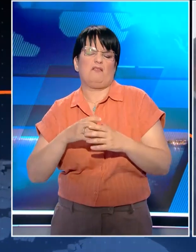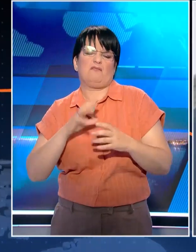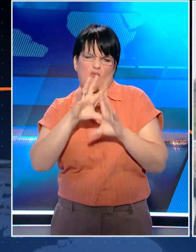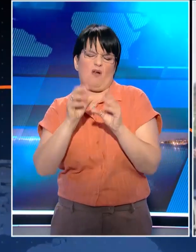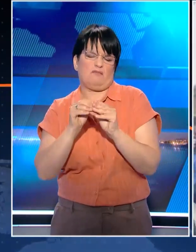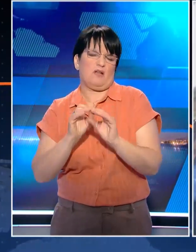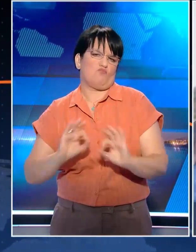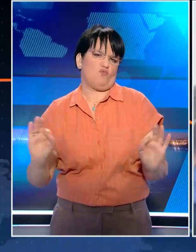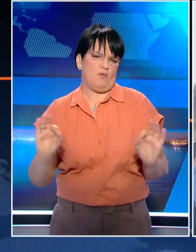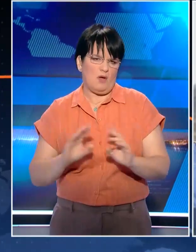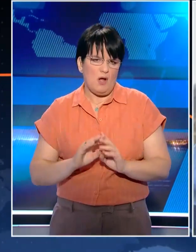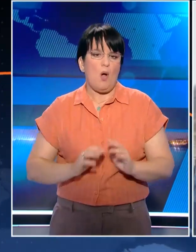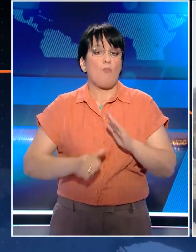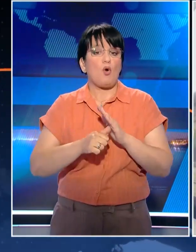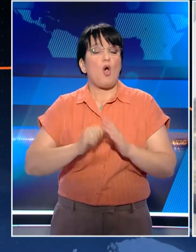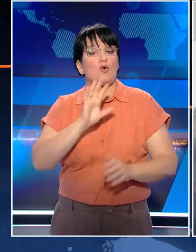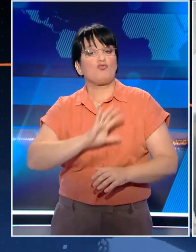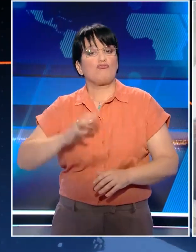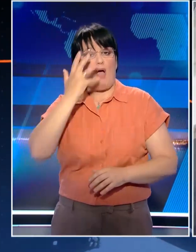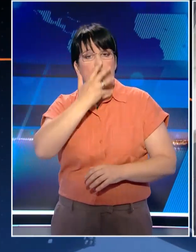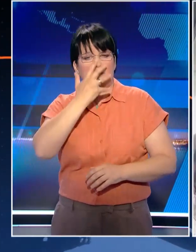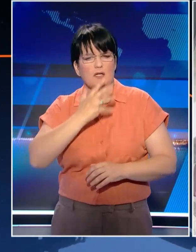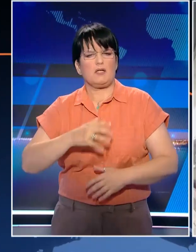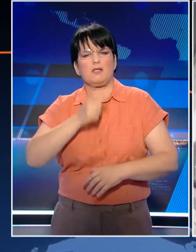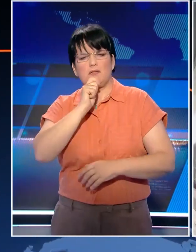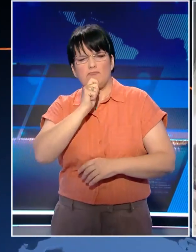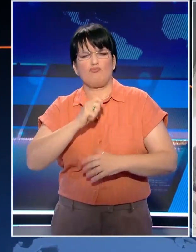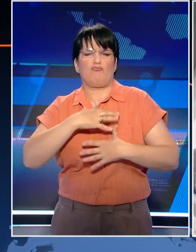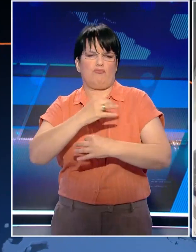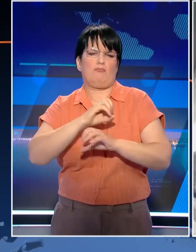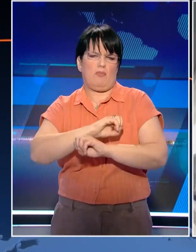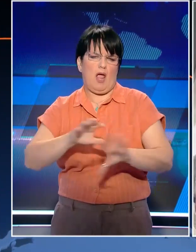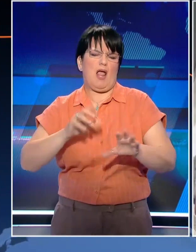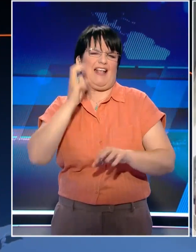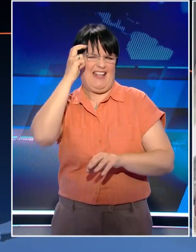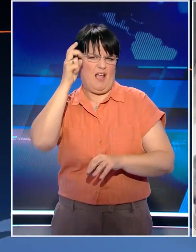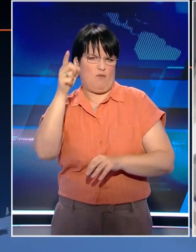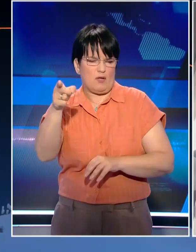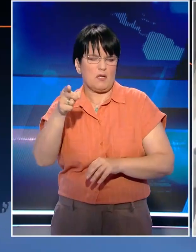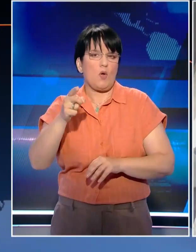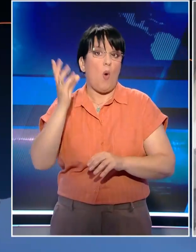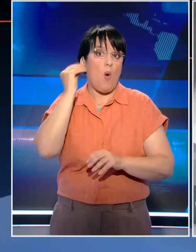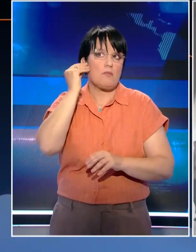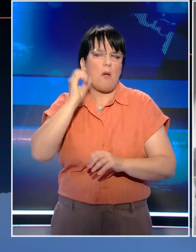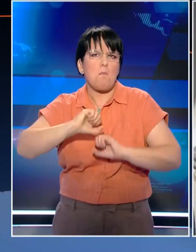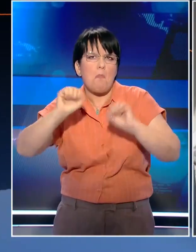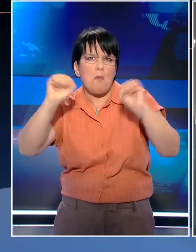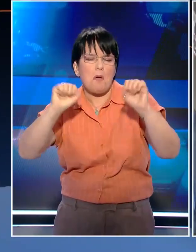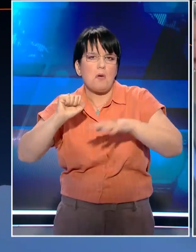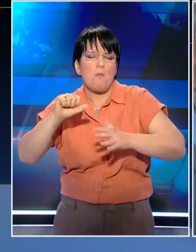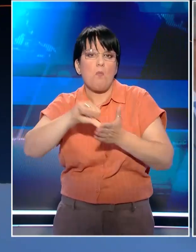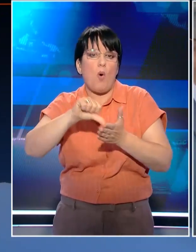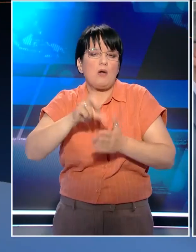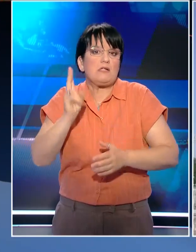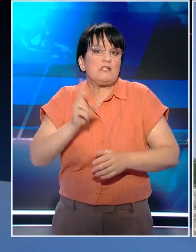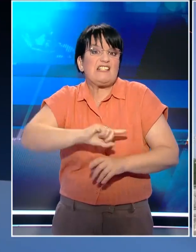Ο πρόεδρος της Νότιας Αφρικής παράλληλα φτάνει στο Κίεβο με δυτικούς δημοσιογράφους να αναφέρουν ότι κατά την άφηξη του ακούστηκαν εκρήξεις και στην πόλη ενεργοποιήθηκε